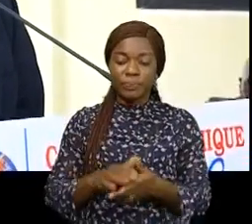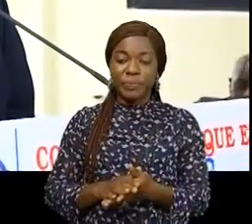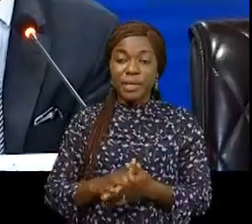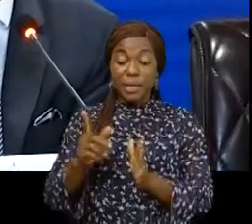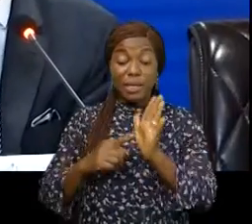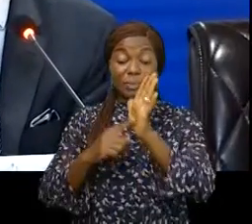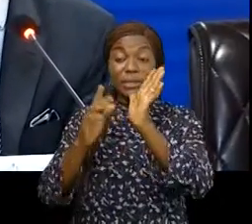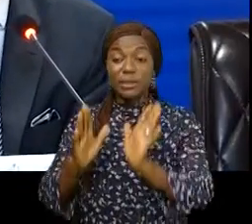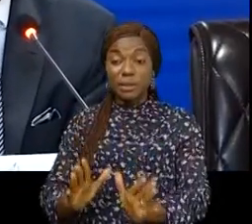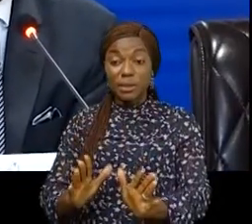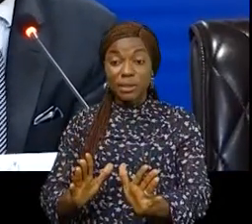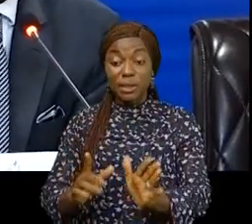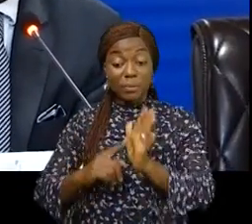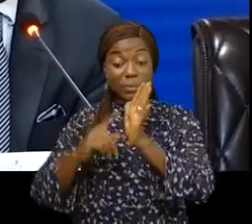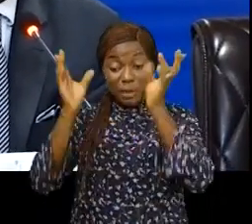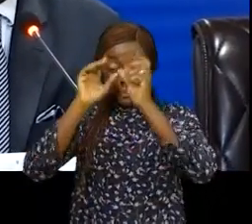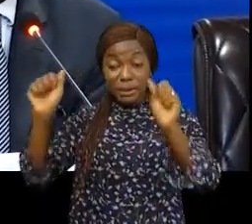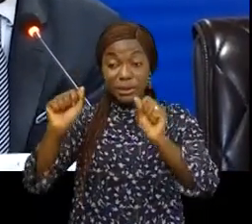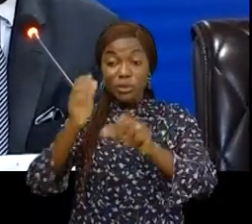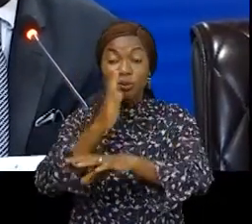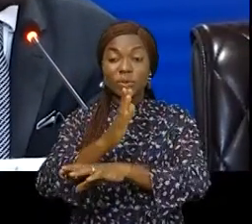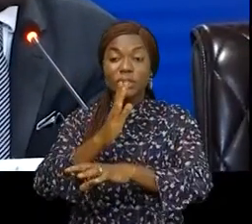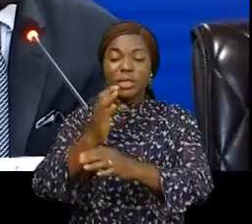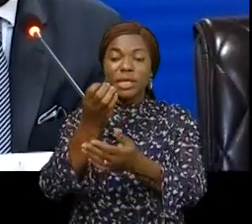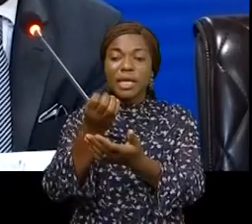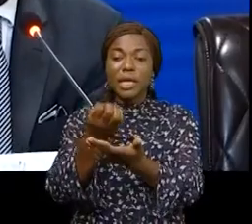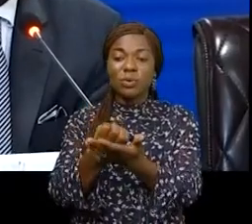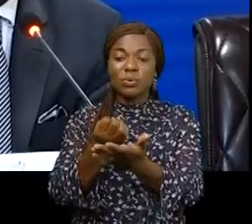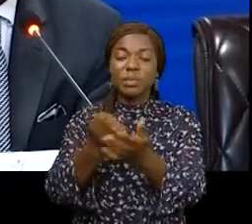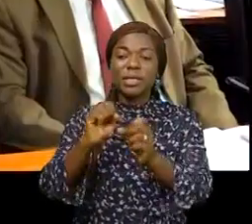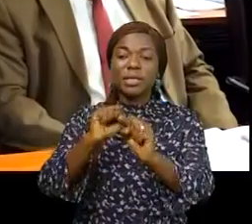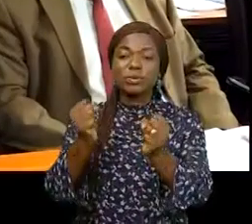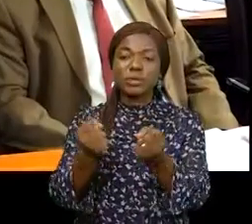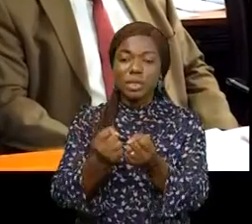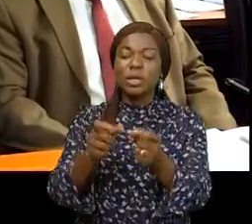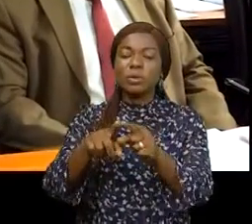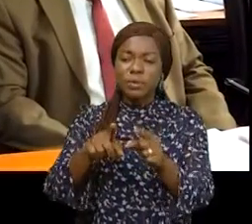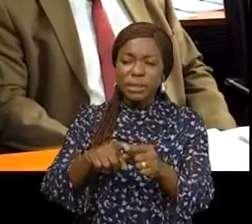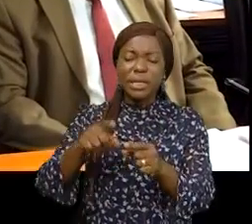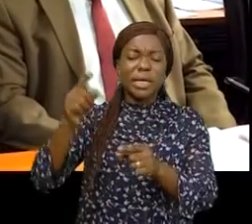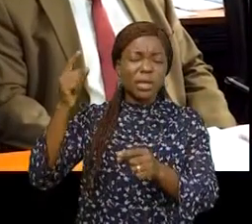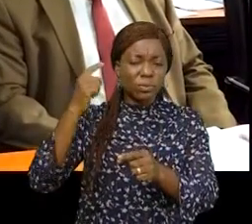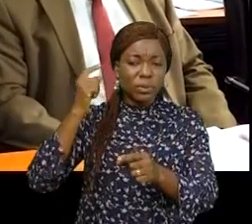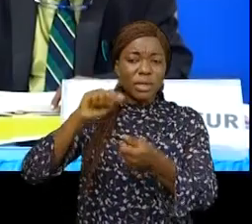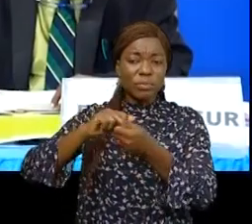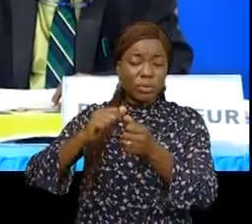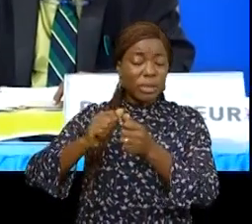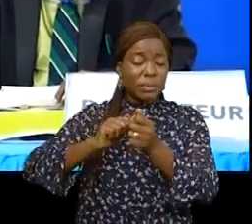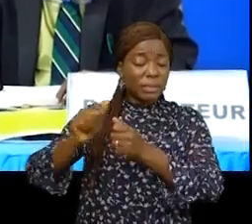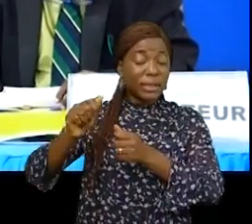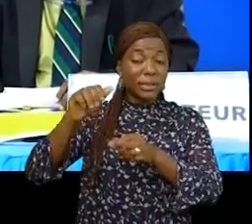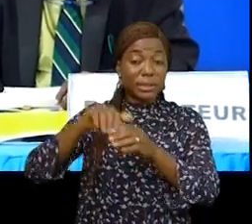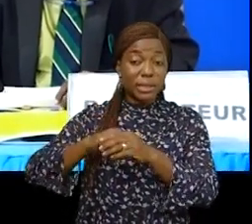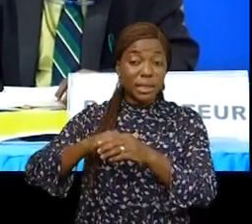président du Conseil économique et social est préoccupé par la situation qui prévaut à Goma. Jean-Pierre Kihwakana compatit avec la